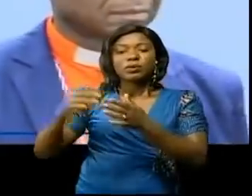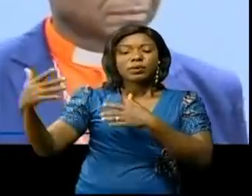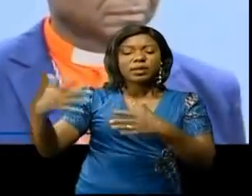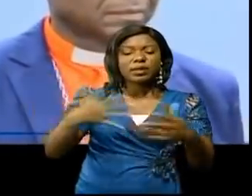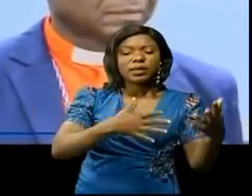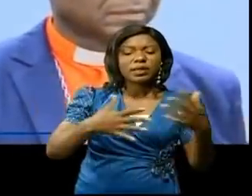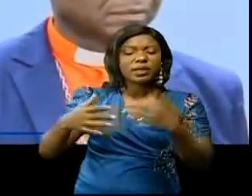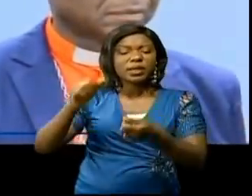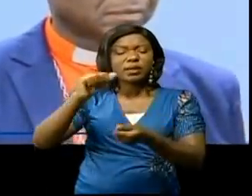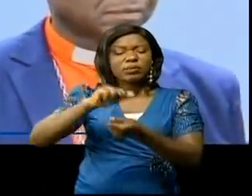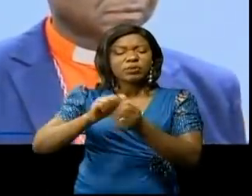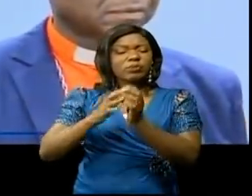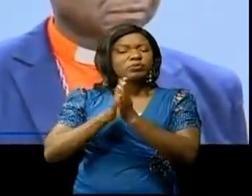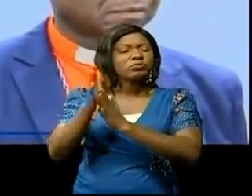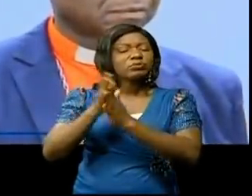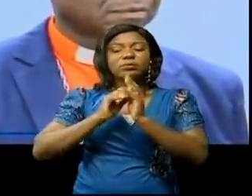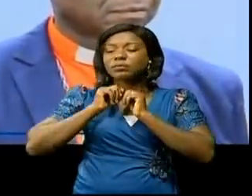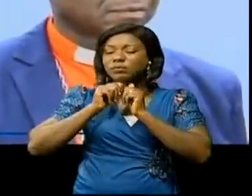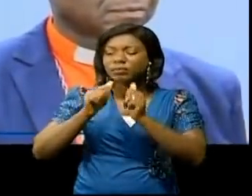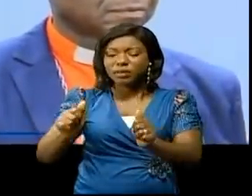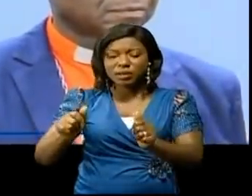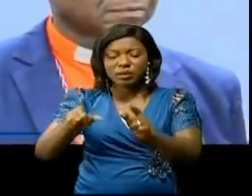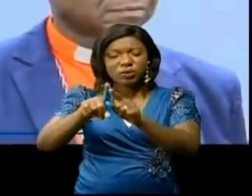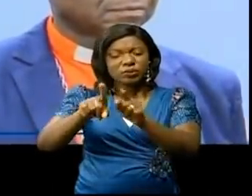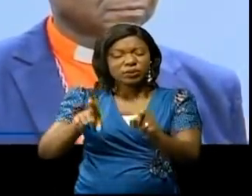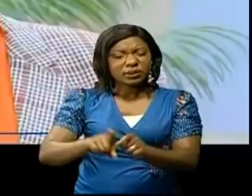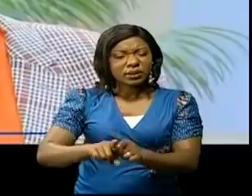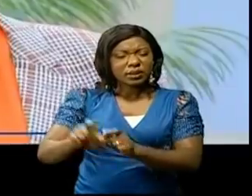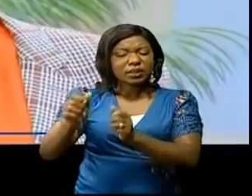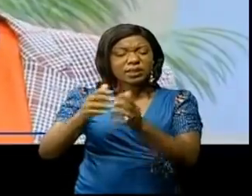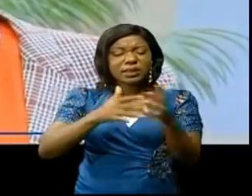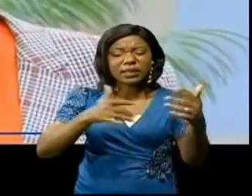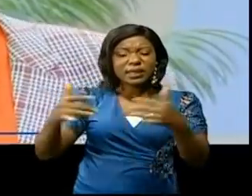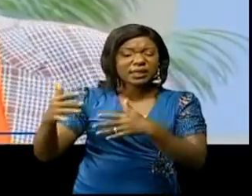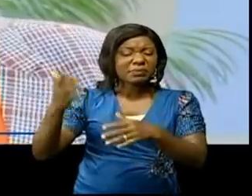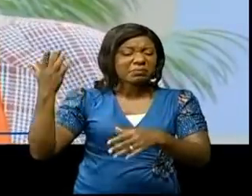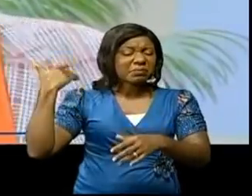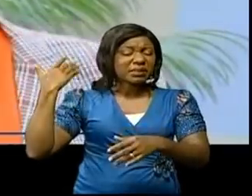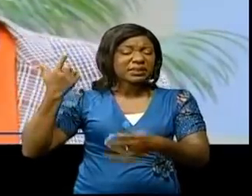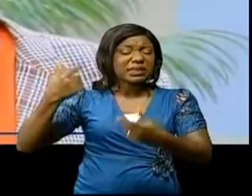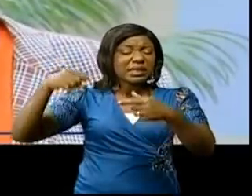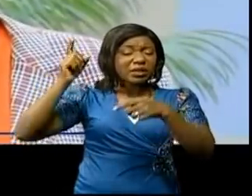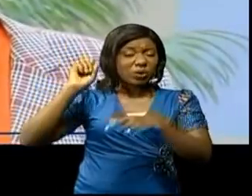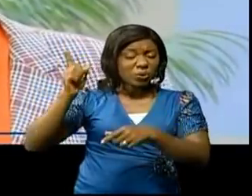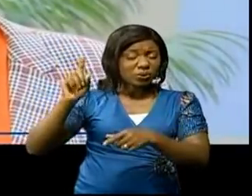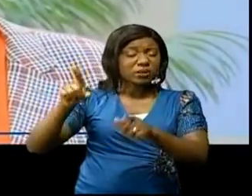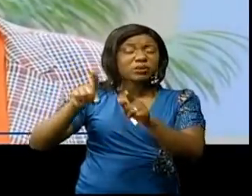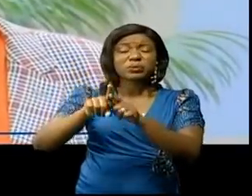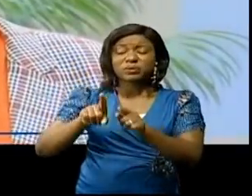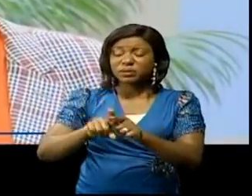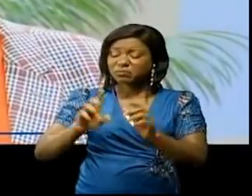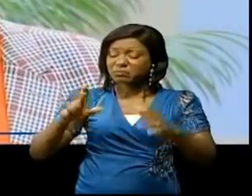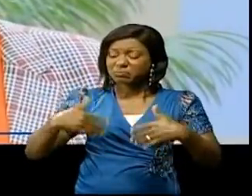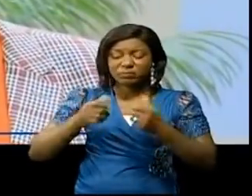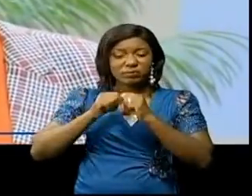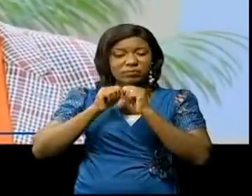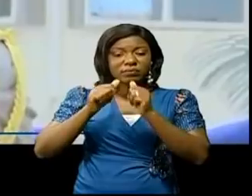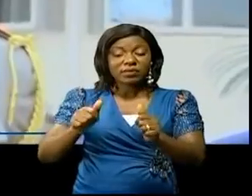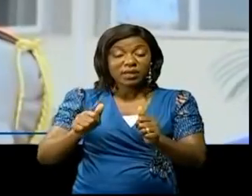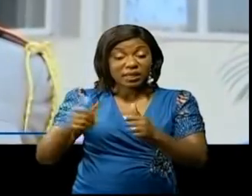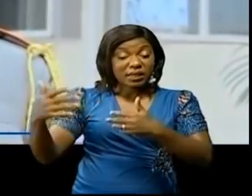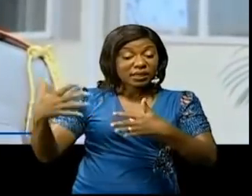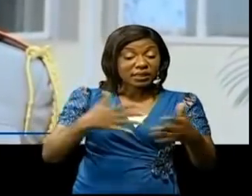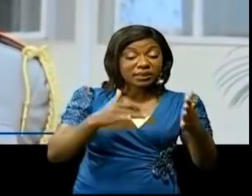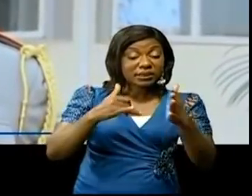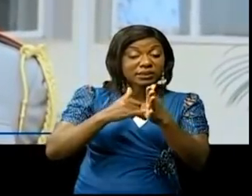situation à souhaiter. Fais allusion à plusieurs guerres qui se sont succédées au Katanga sous le régime Obutu, notamment la guerre des 6 jours,